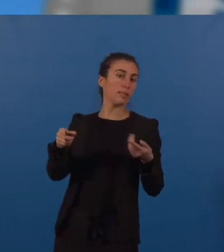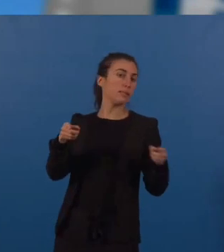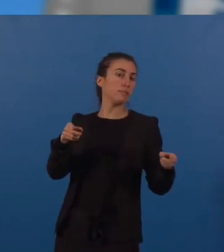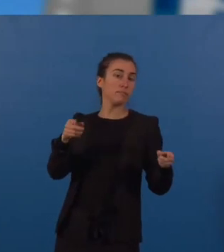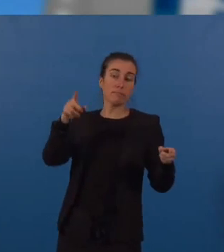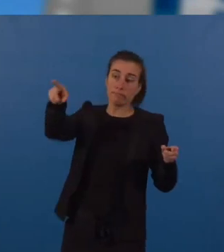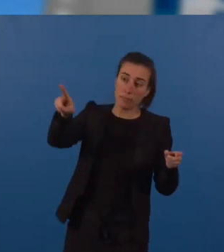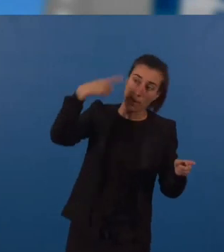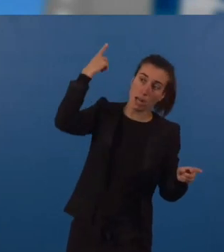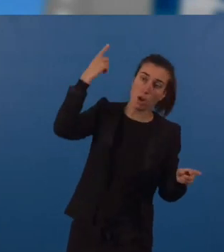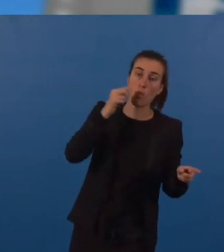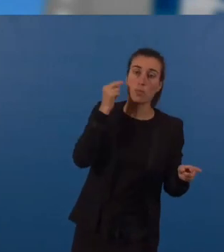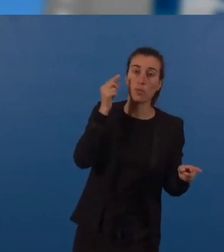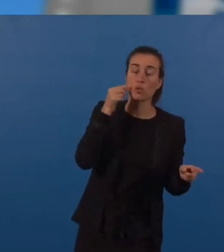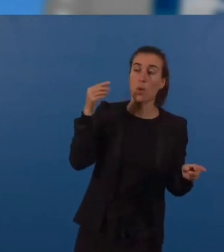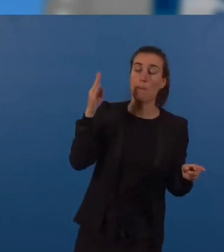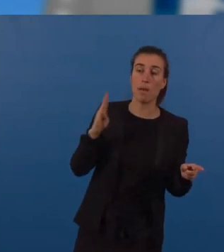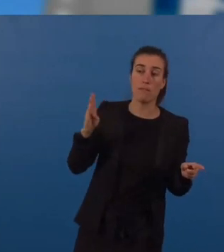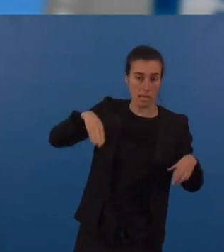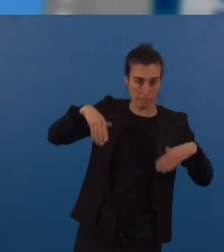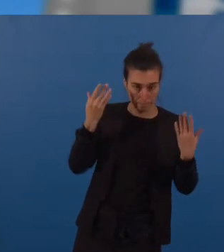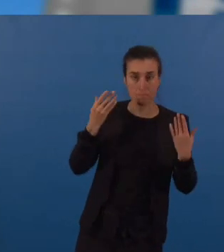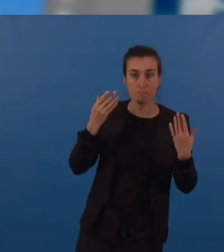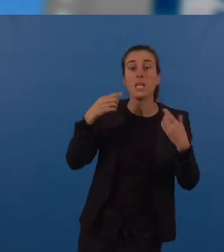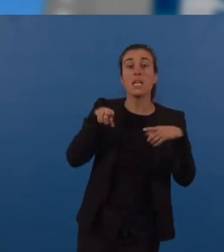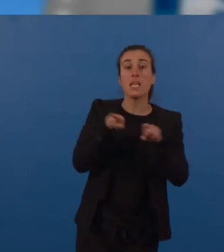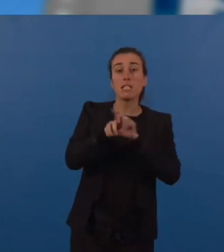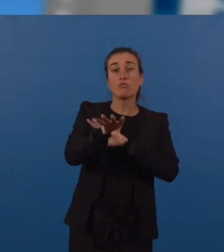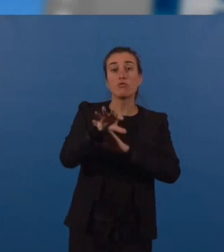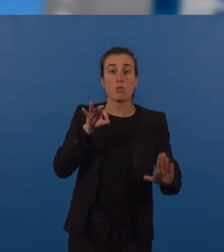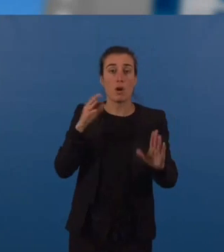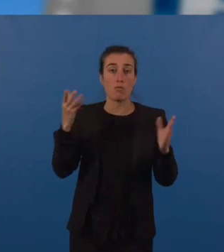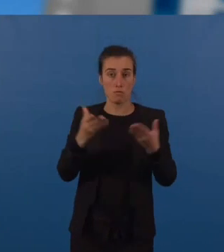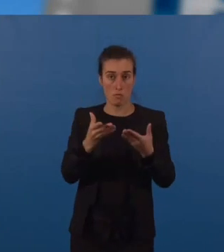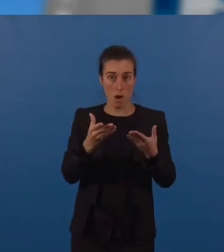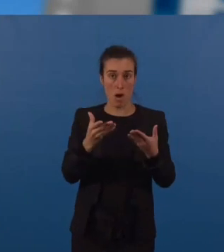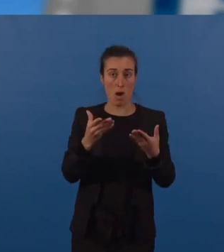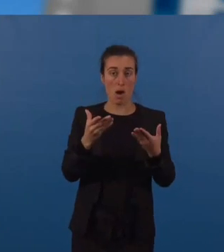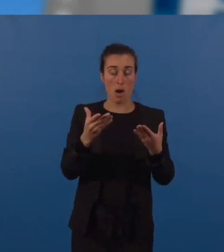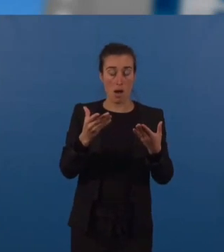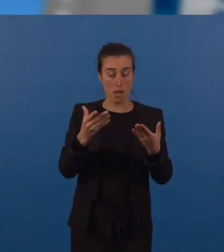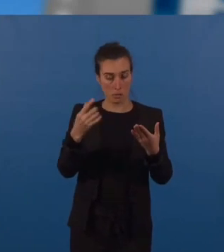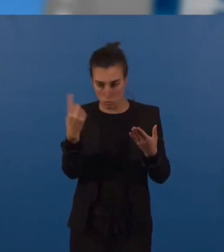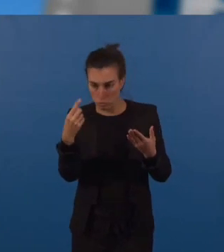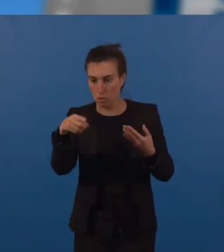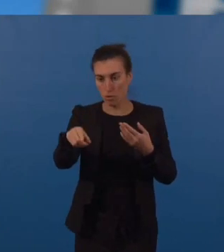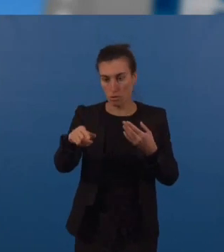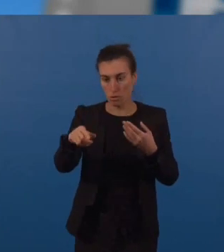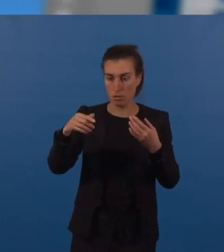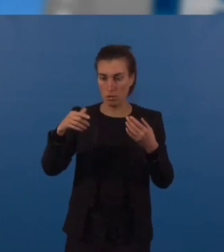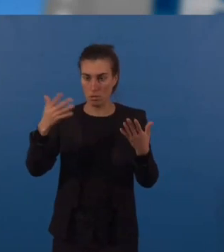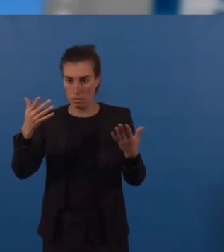M. Bainvel, et le choix d'allier encore et toujours la réponse aux défis sociaux, climatiques, malgré les